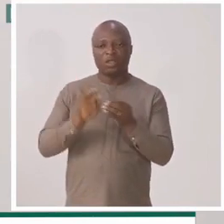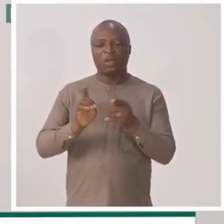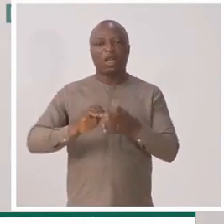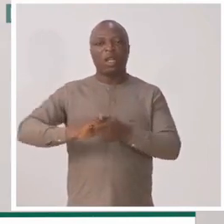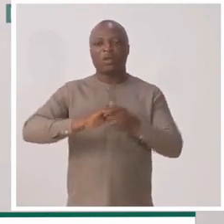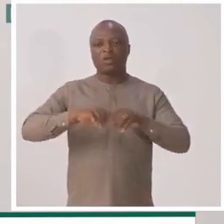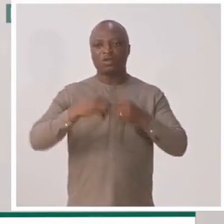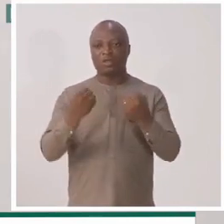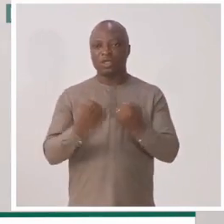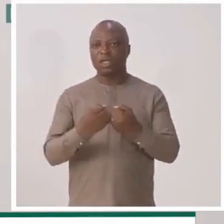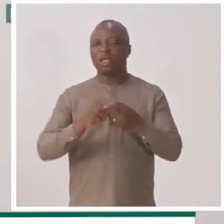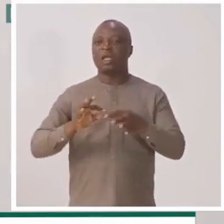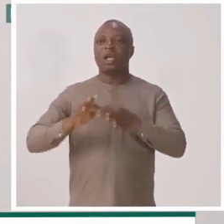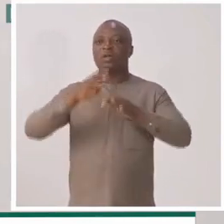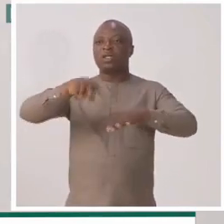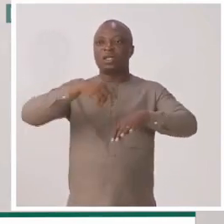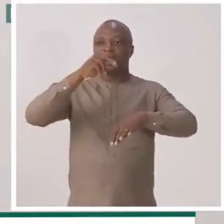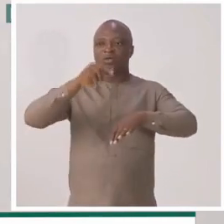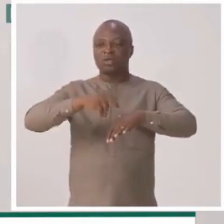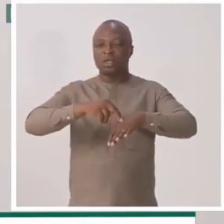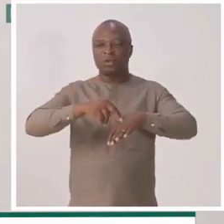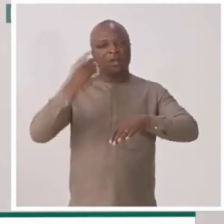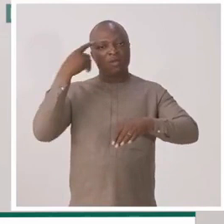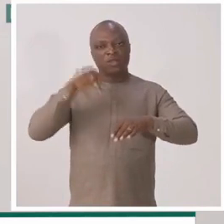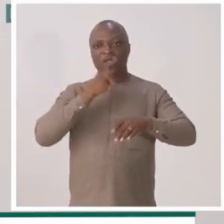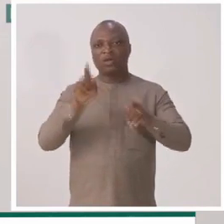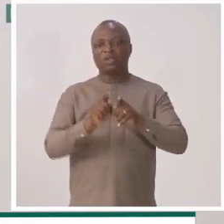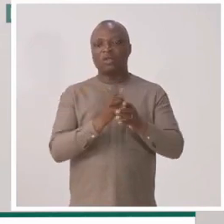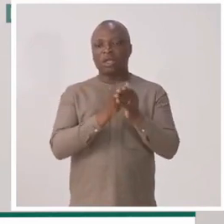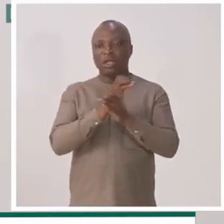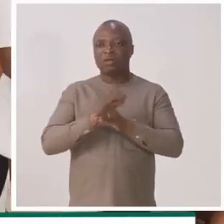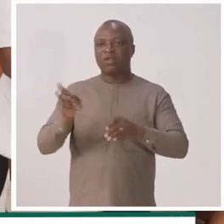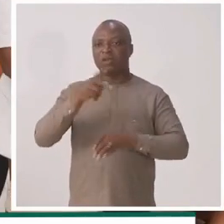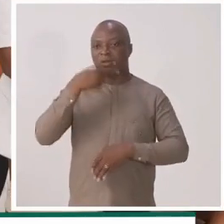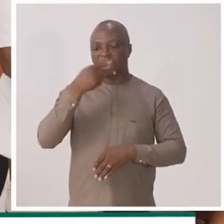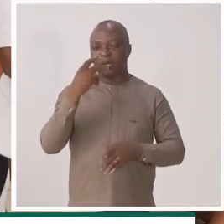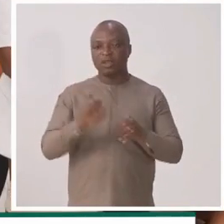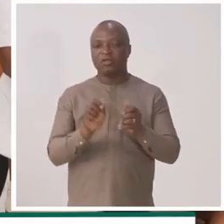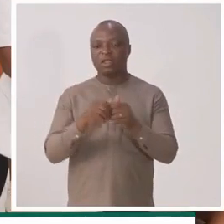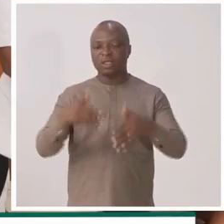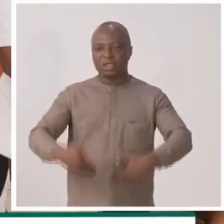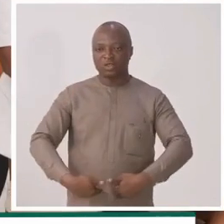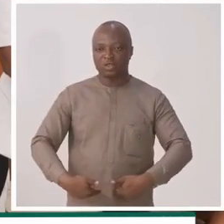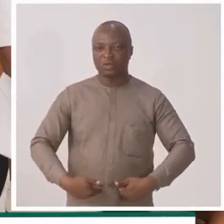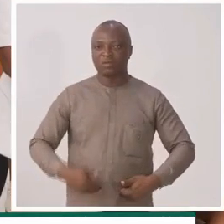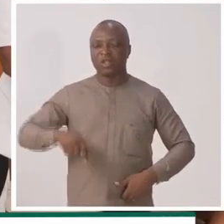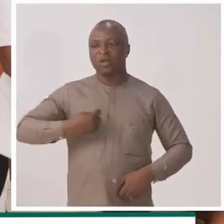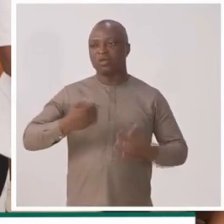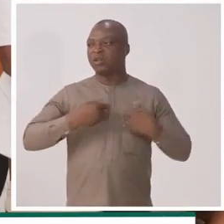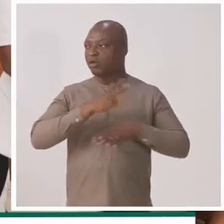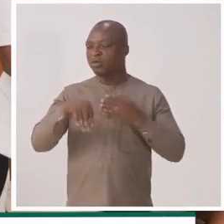contribuer à la cohésion sociale et à l'unité nationale. Pour ce qui est de l'encadrement dont vous avez parlé et des jeunes,